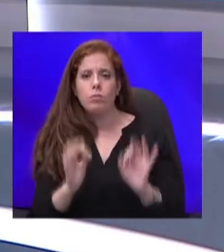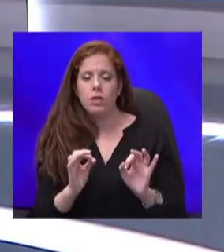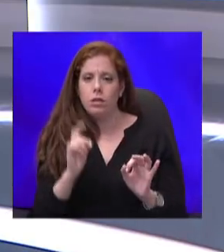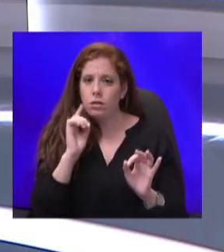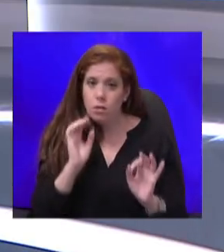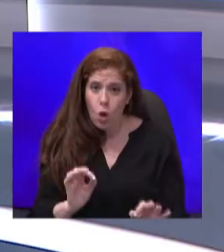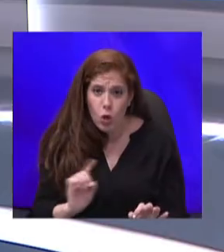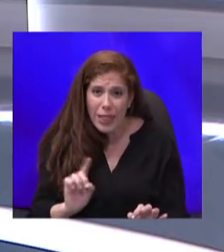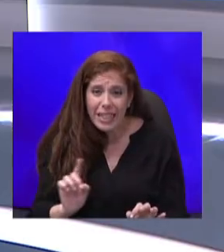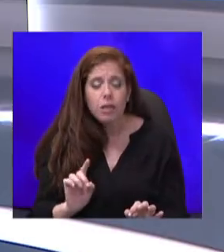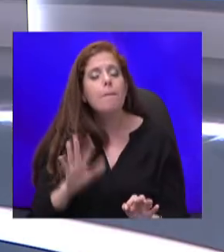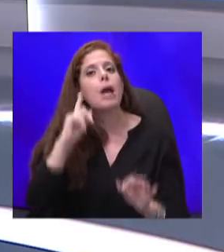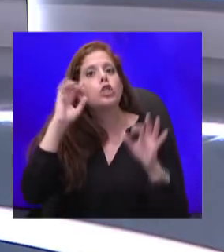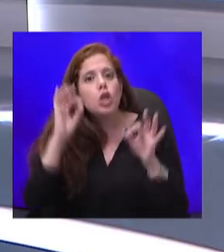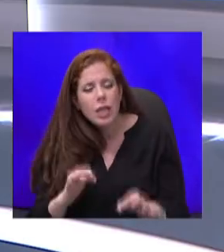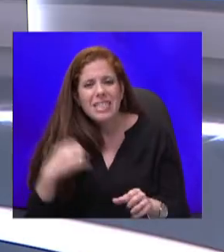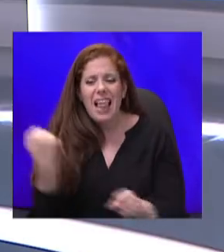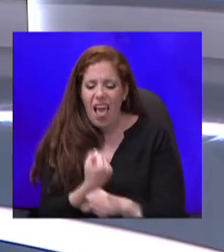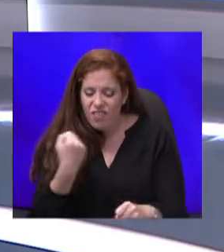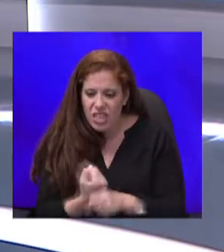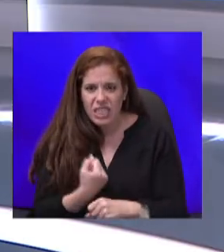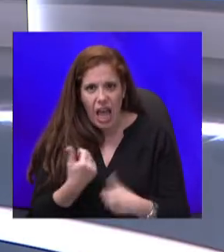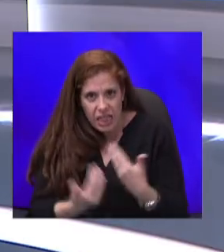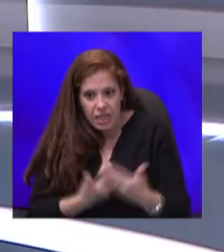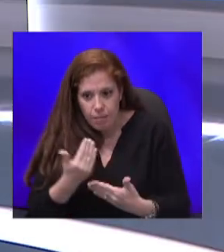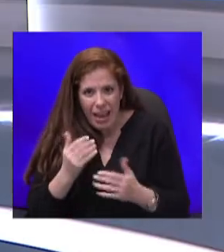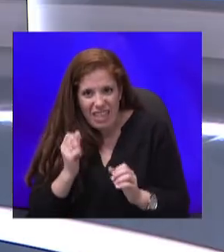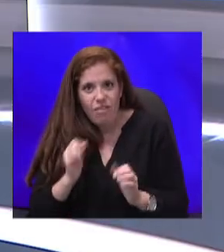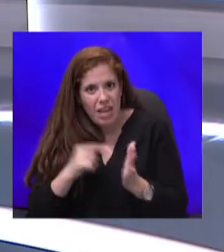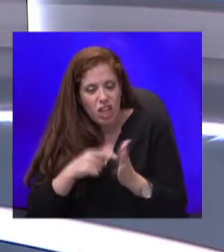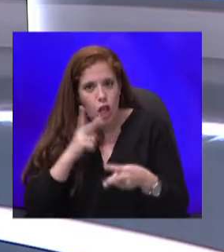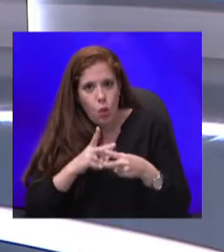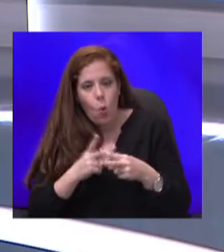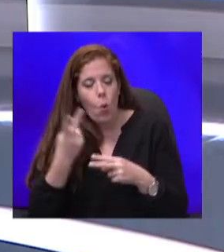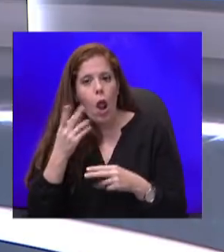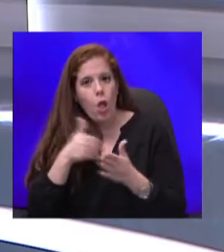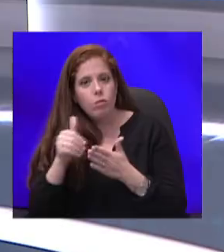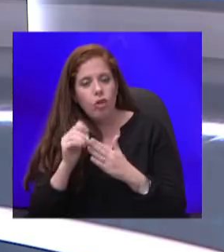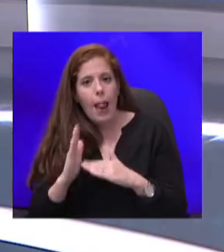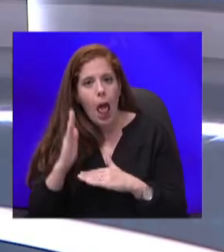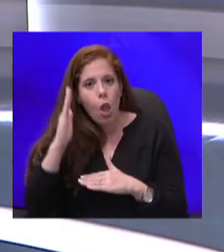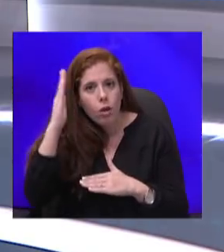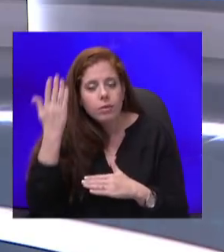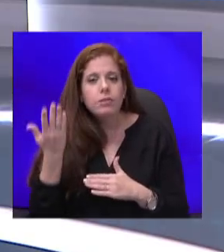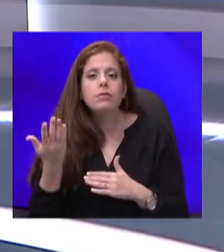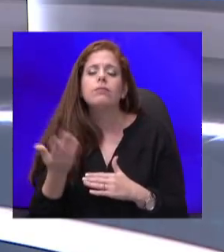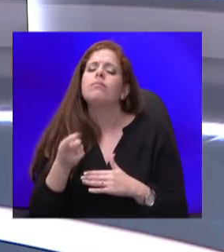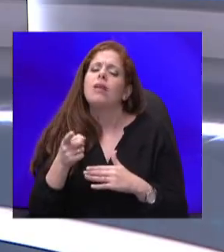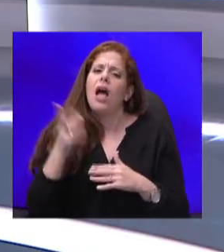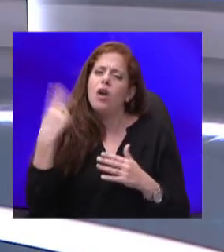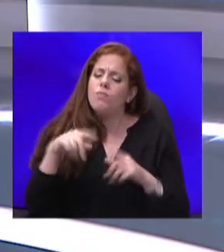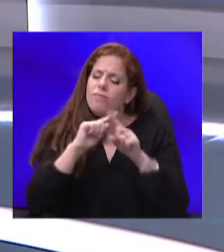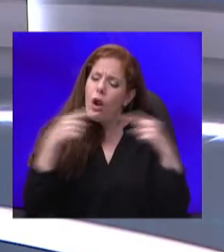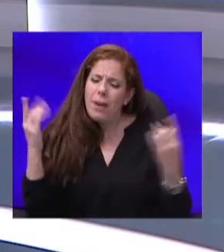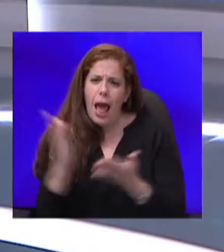אקטיביים בשביל שמקדם התחלואה לא יעלה. קבינט מומחי הקורונה של הפרויקטור גיבש שורה שלמה של צעדים כאלה. מהאכיפה דרסטית